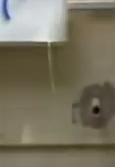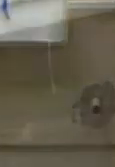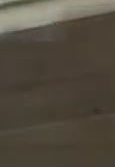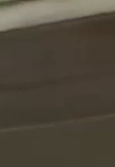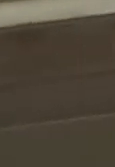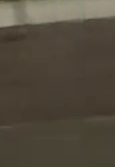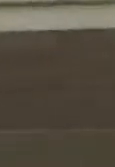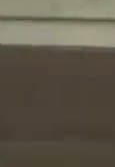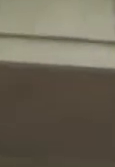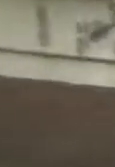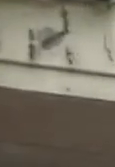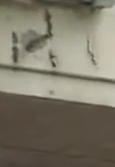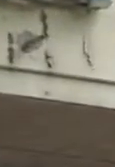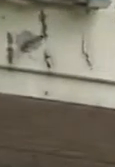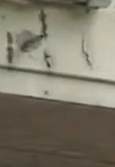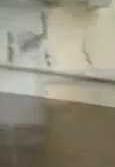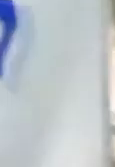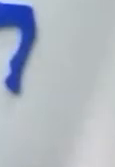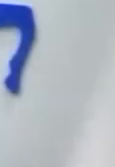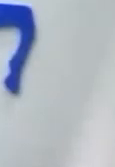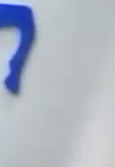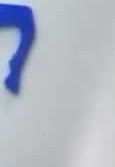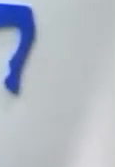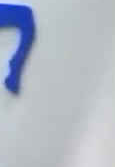Metals banka Vaša banka